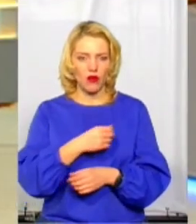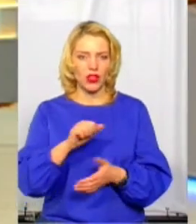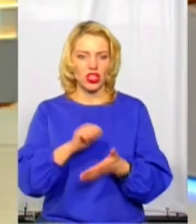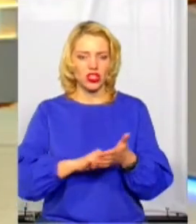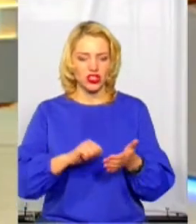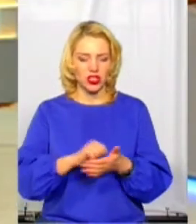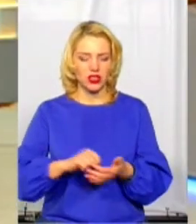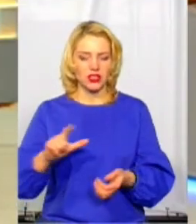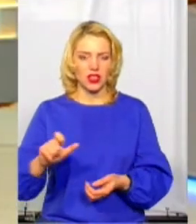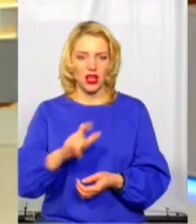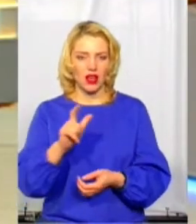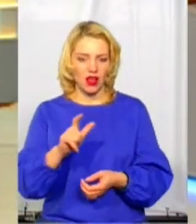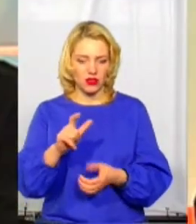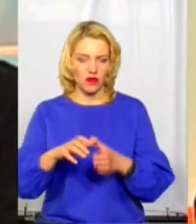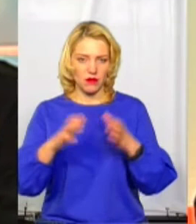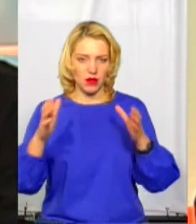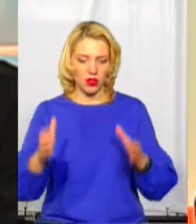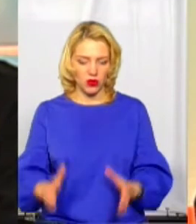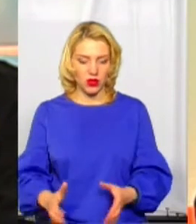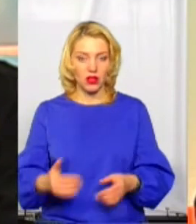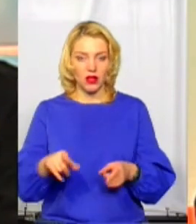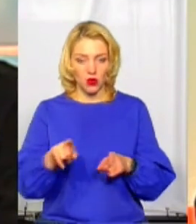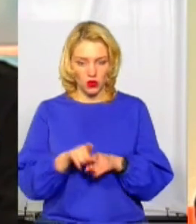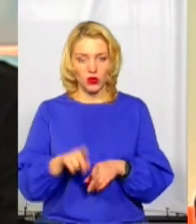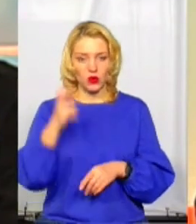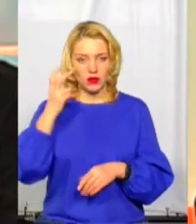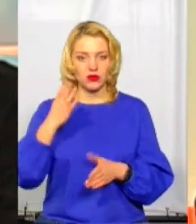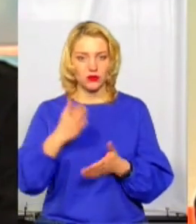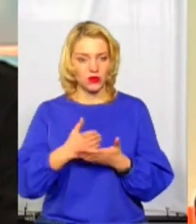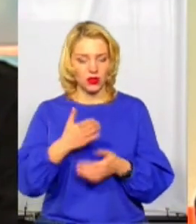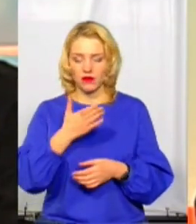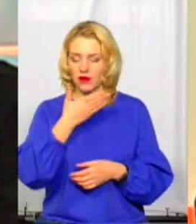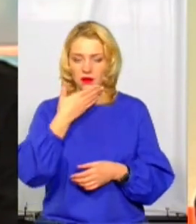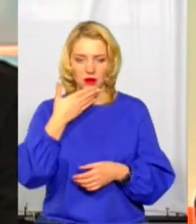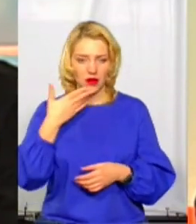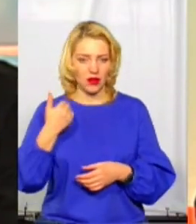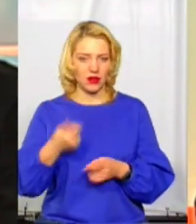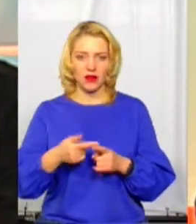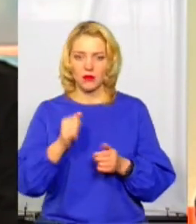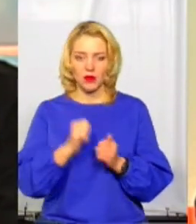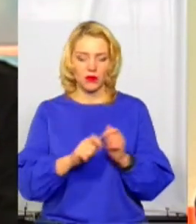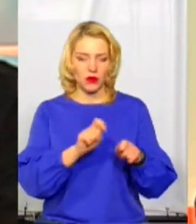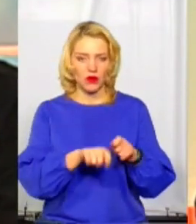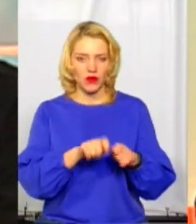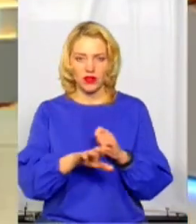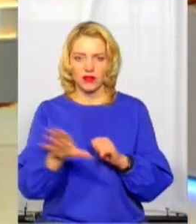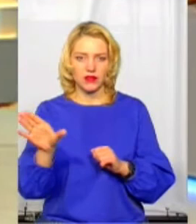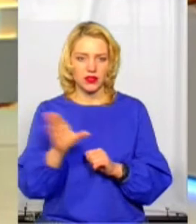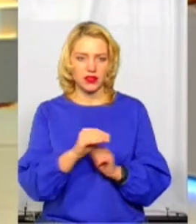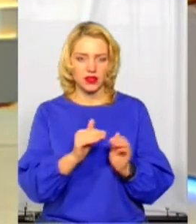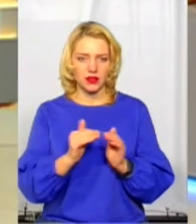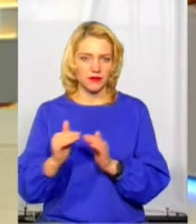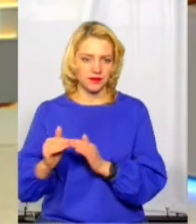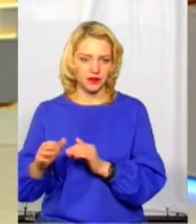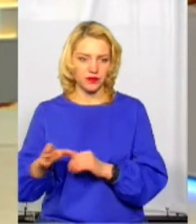Таких у Хмельницькому немає? Ні, кожен кіоск був перевірений, газових балонів на ярмарку у Хмельницькому немає. Пані Альон, от